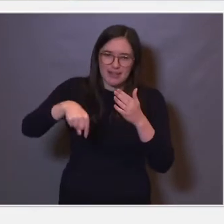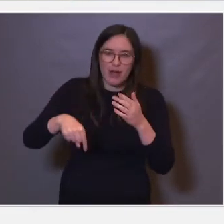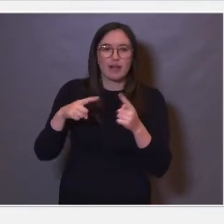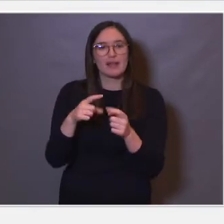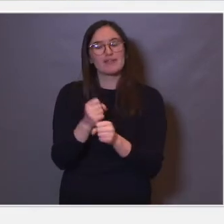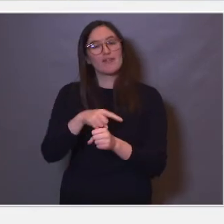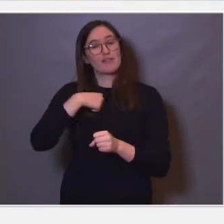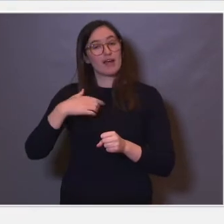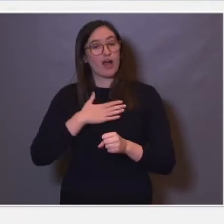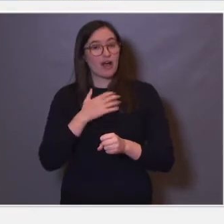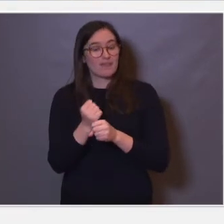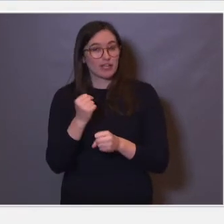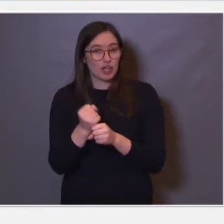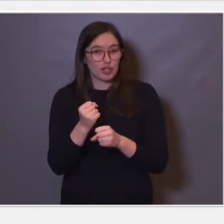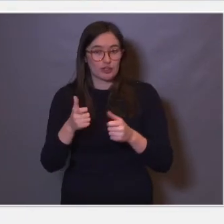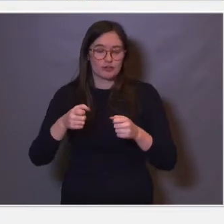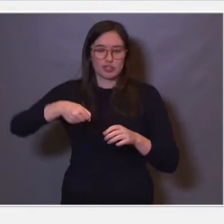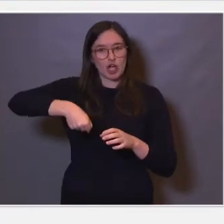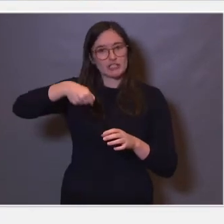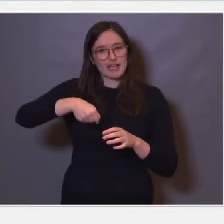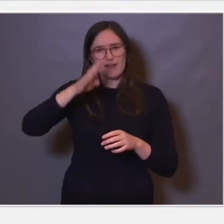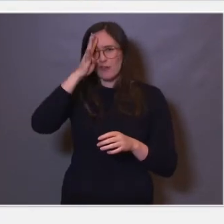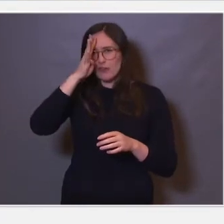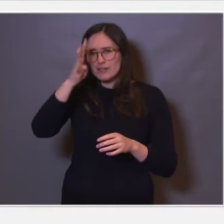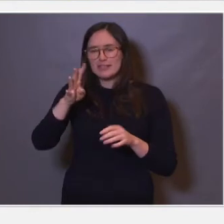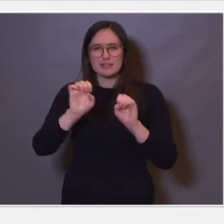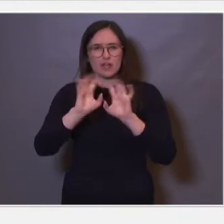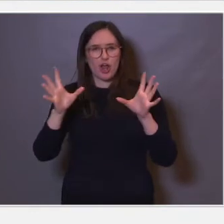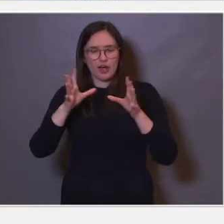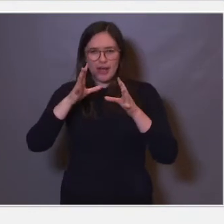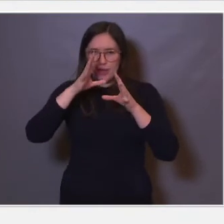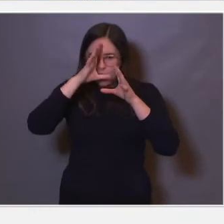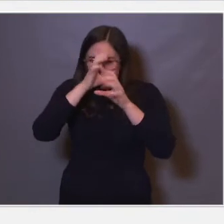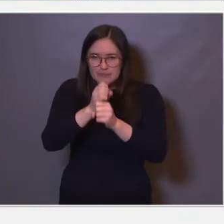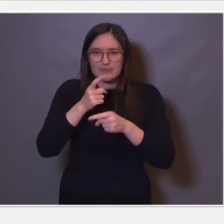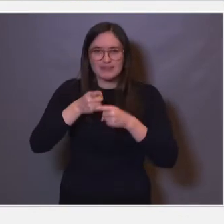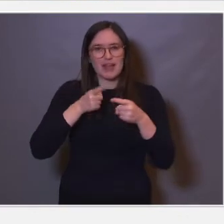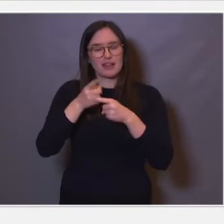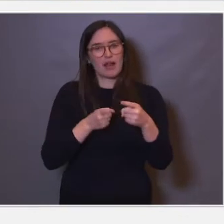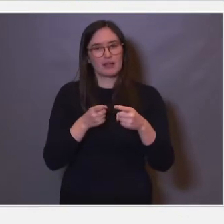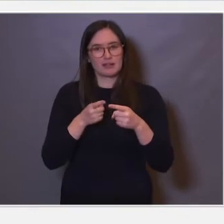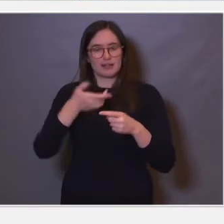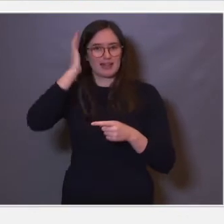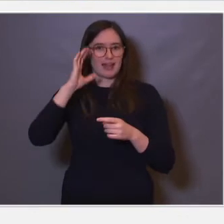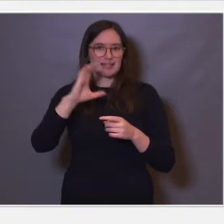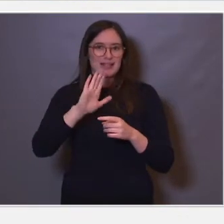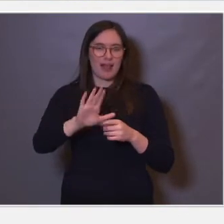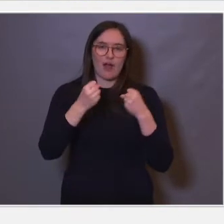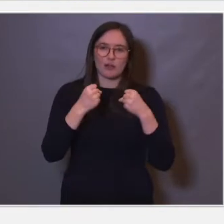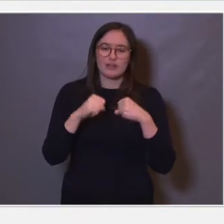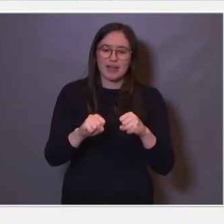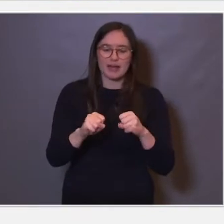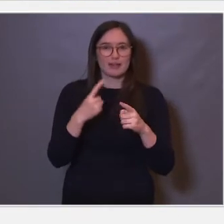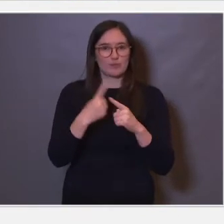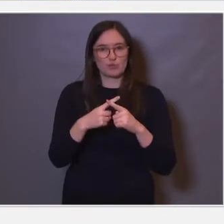verktøykassa som er helt fantastisk for å klare å nå i detalj, studere aktiviteten til hjerneceller og associere den med